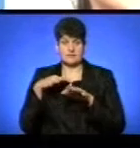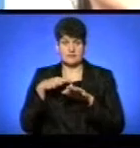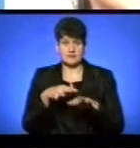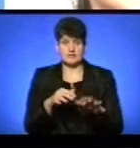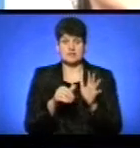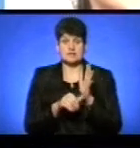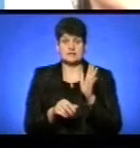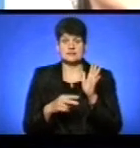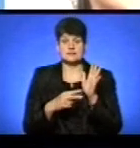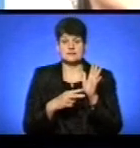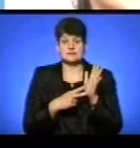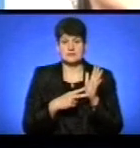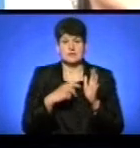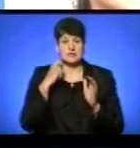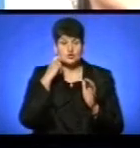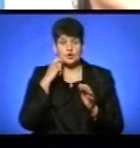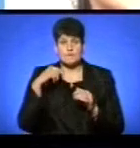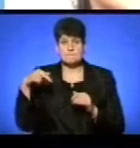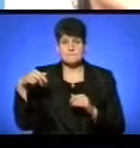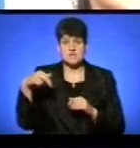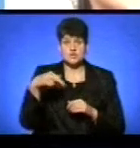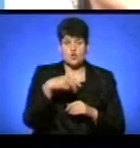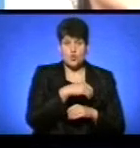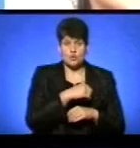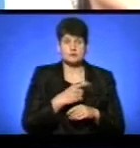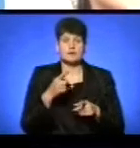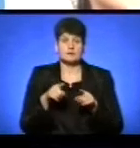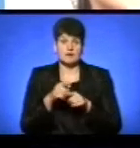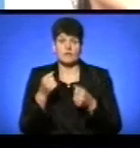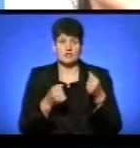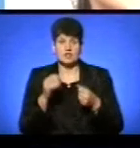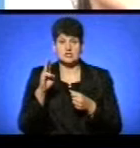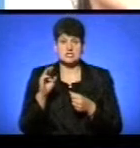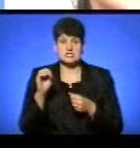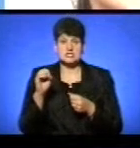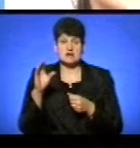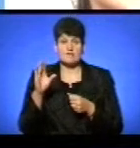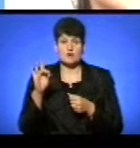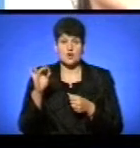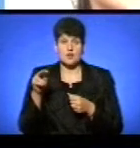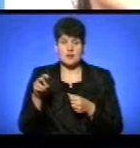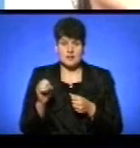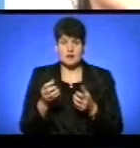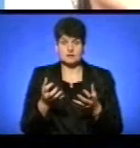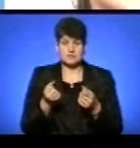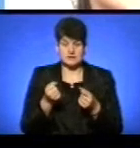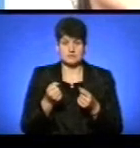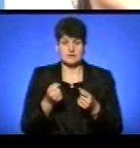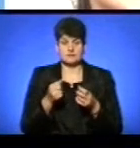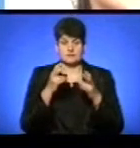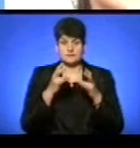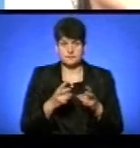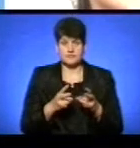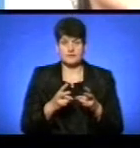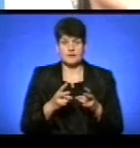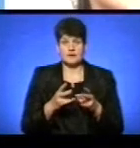-річного пішохода. За попередніми даними, також водій автомобіля «Шевроле Авео» отримав тілесні ушкодження та був з